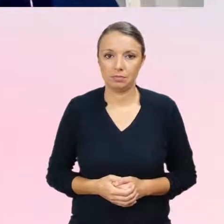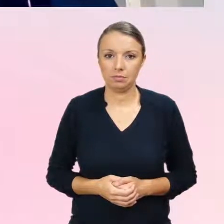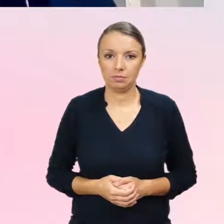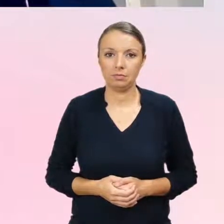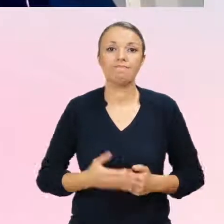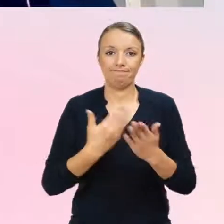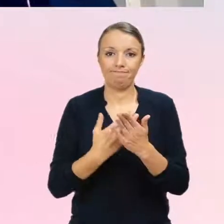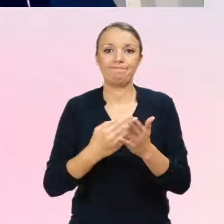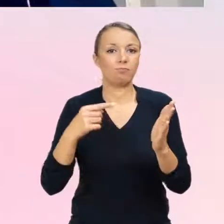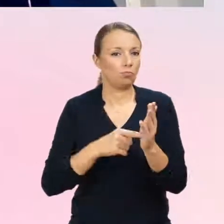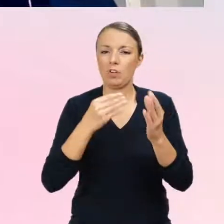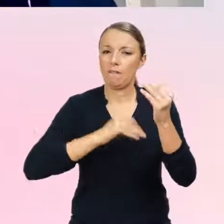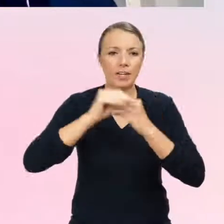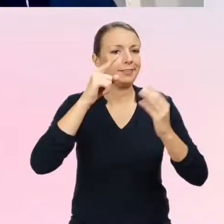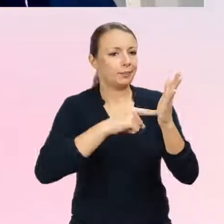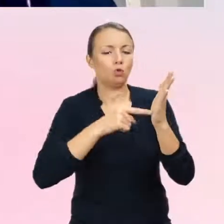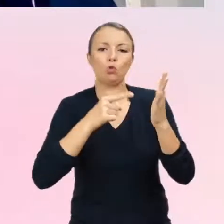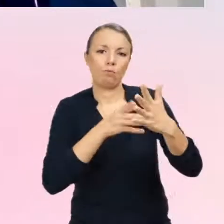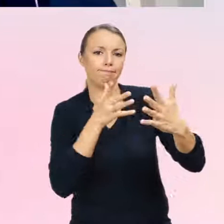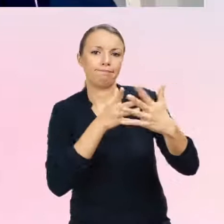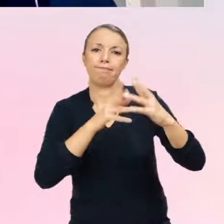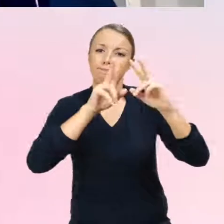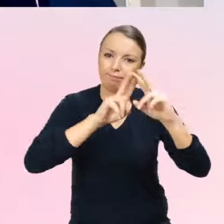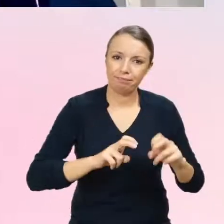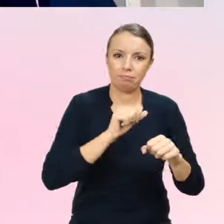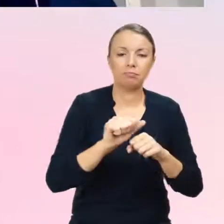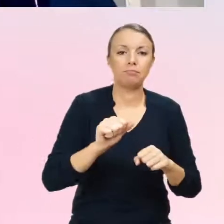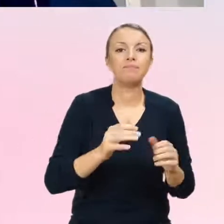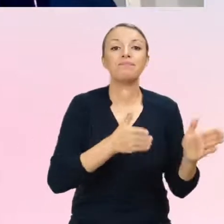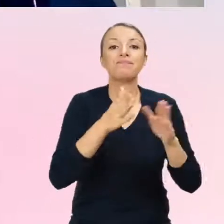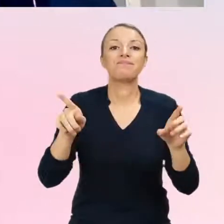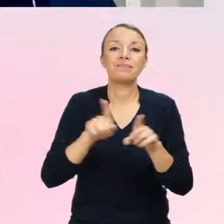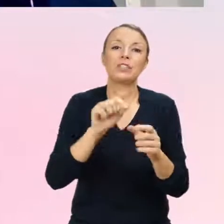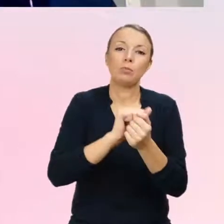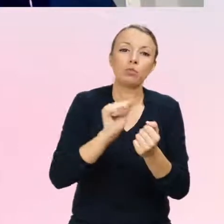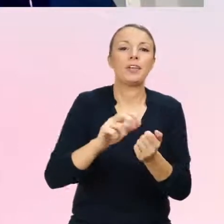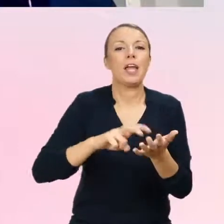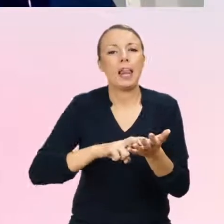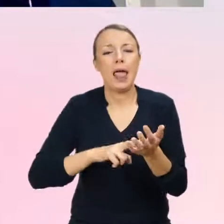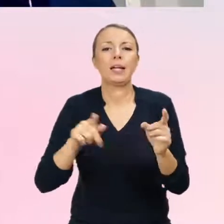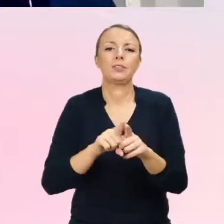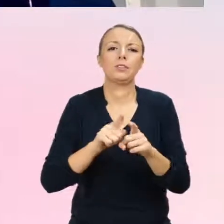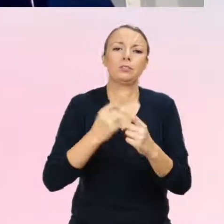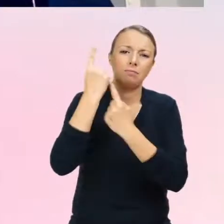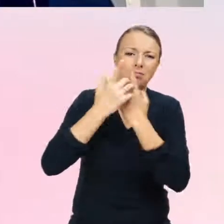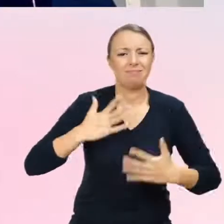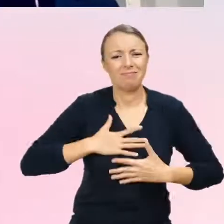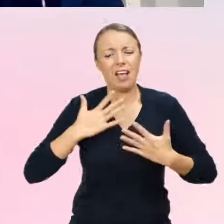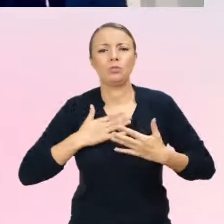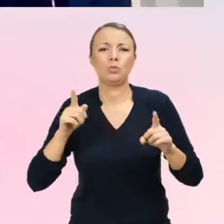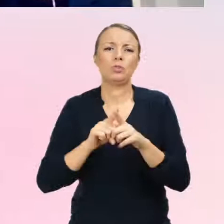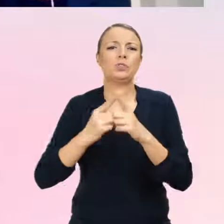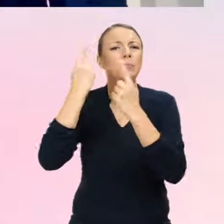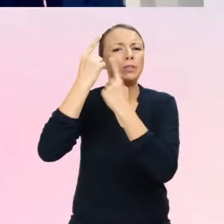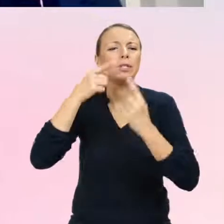najczęściej jest diagnozowane. Oprócz tego zaburzenia lękowe, zaburzenia nastroju, zaburzenia osobowości, zaburzenia psychotyczne i